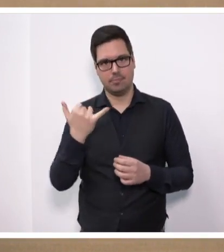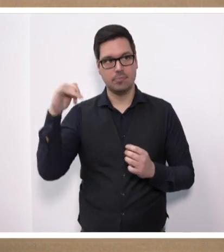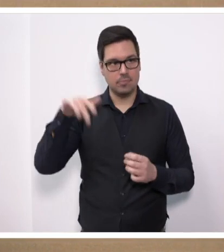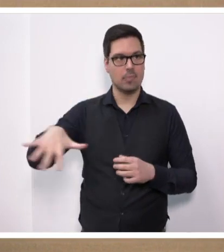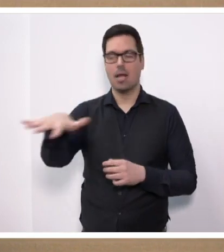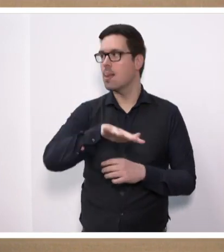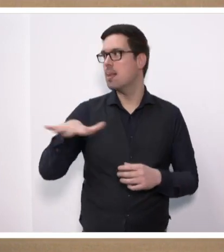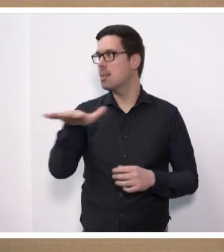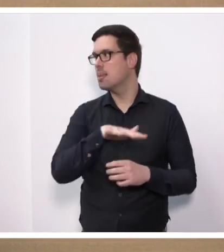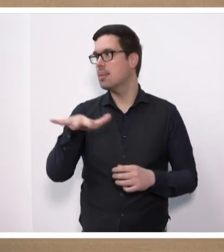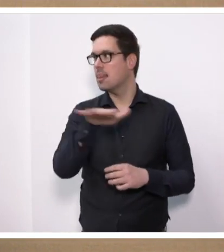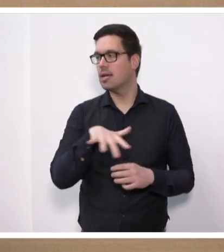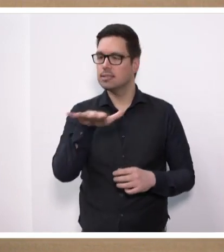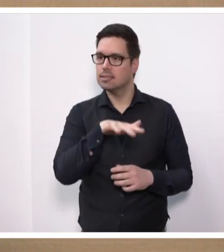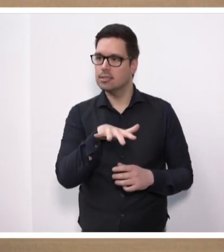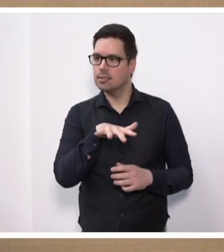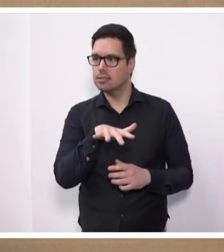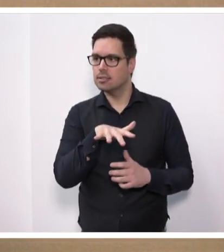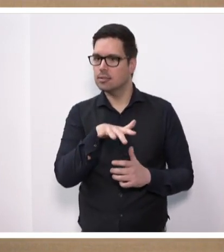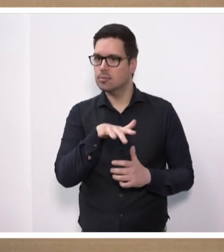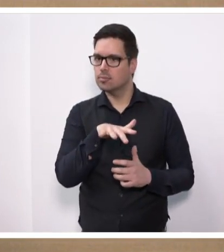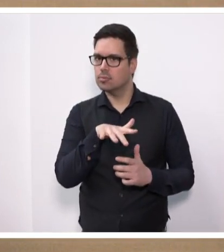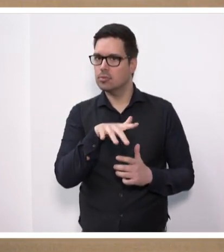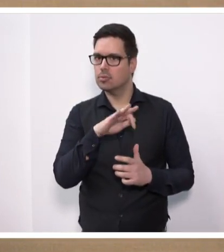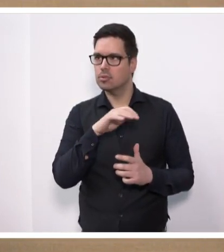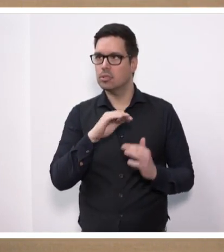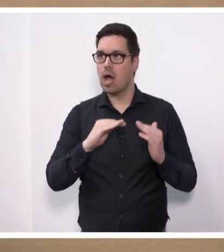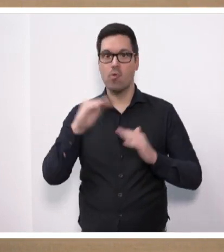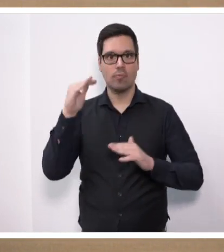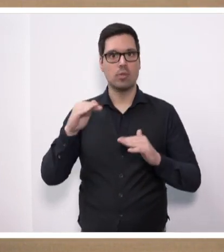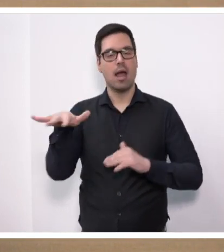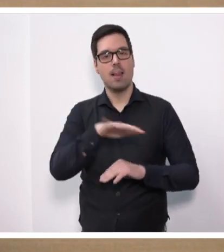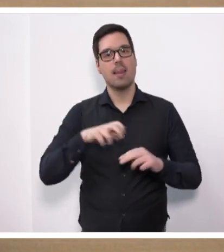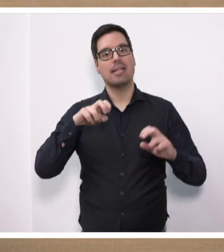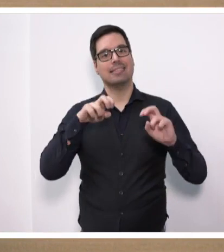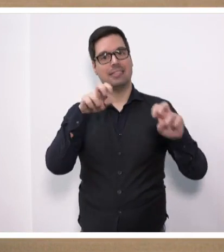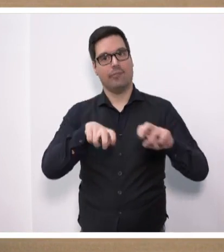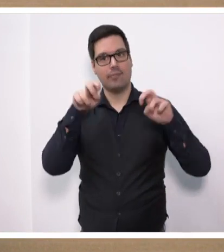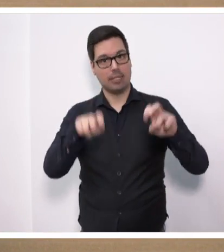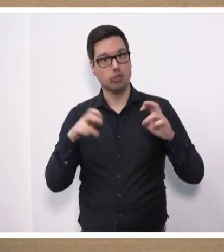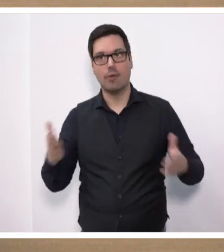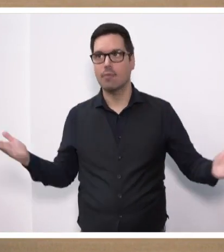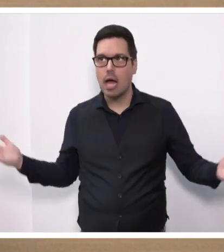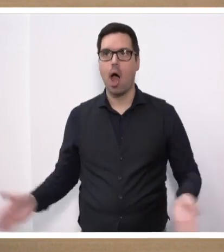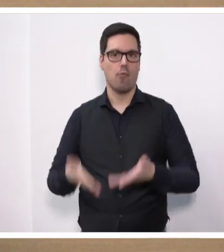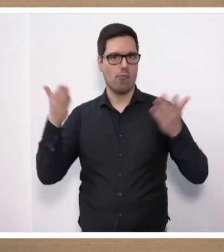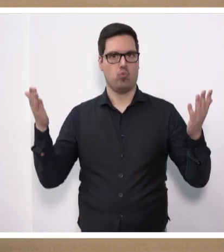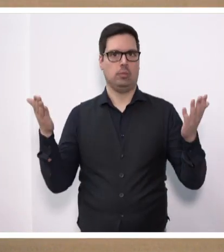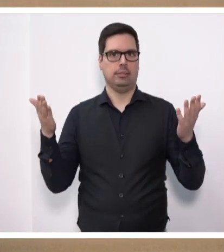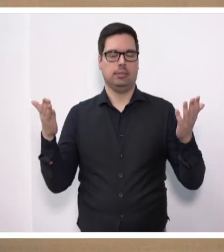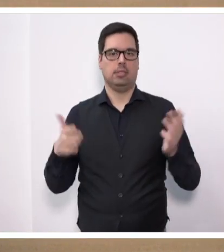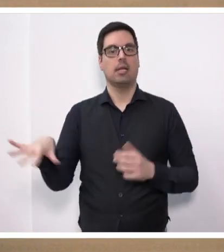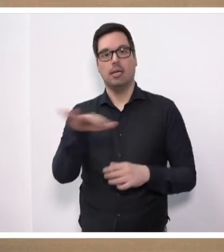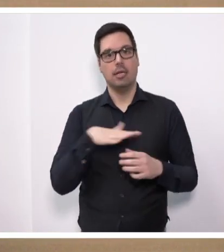das Land an Elan-Mitteln einen enormen Aufwuchs für die Landwirtschaft geholt hat. Wir haben die der